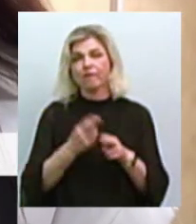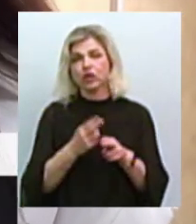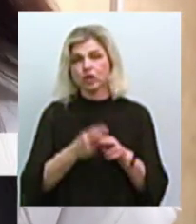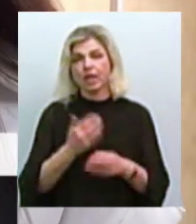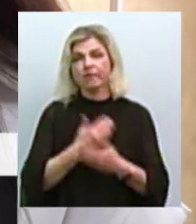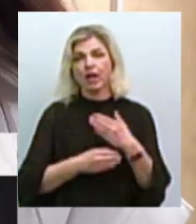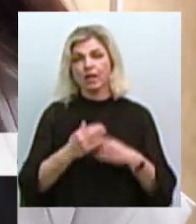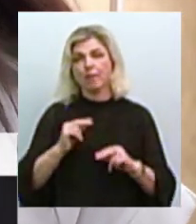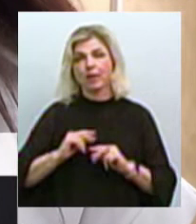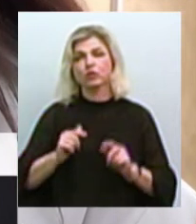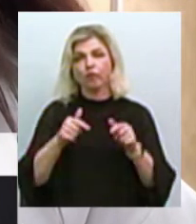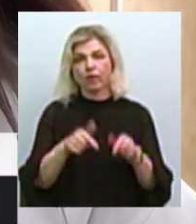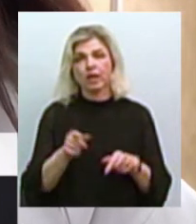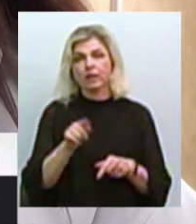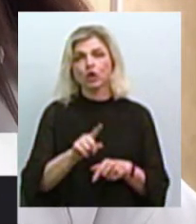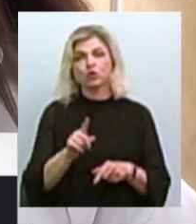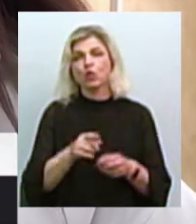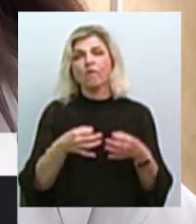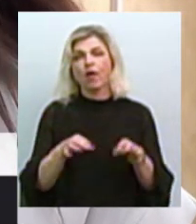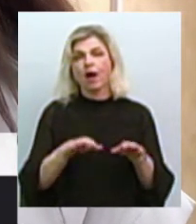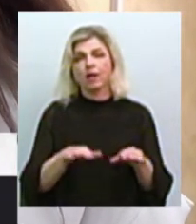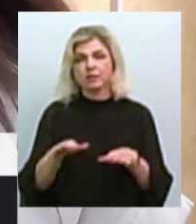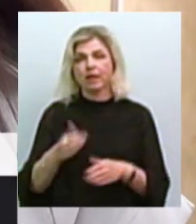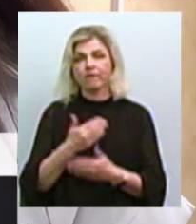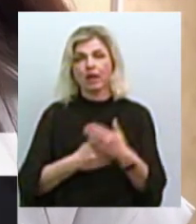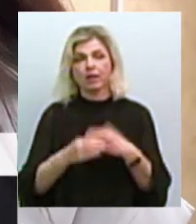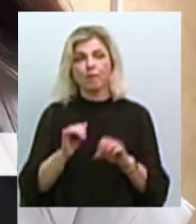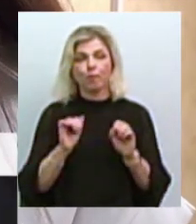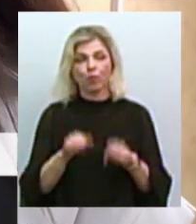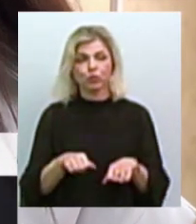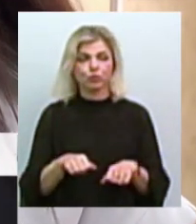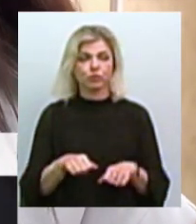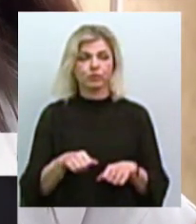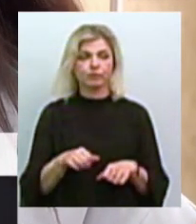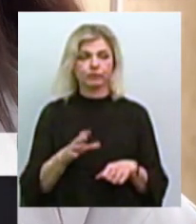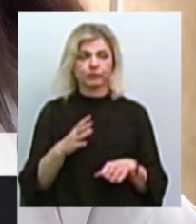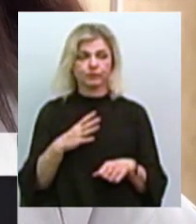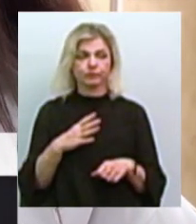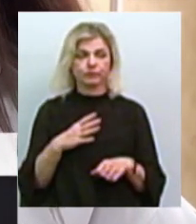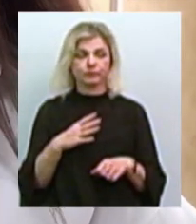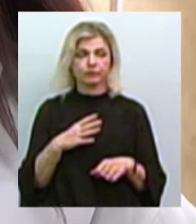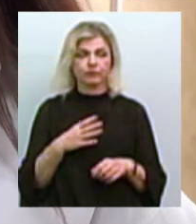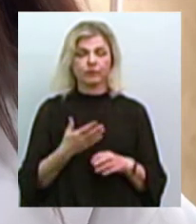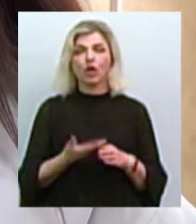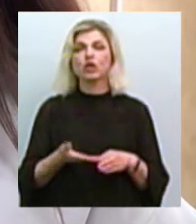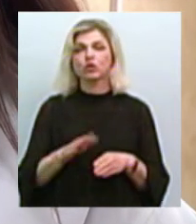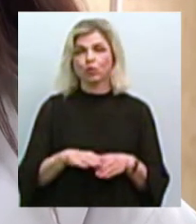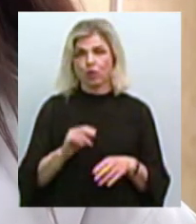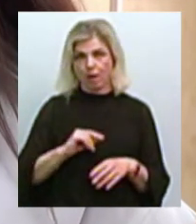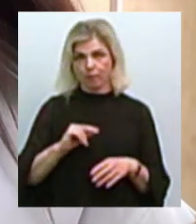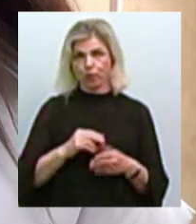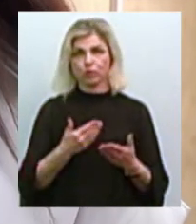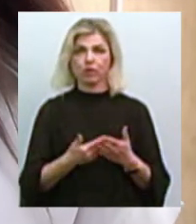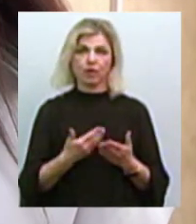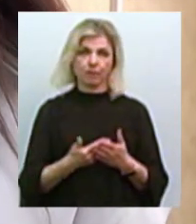що вакансії інвалідні можуть містити більш тяжку роботу, наприклад,